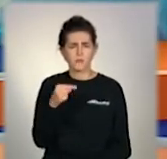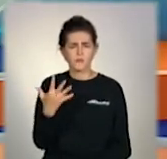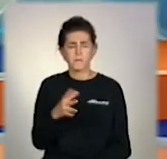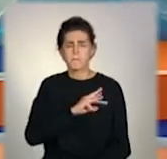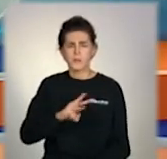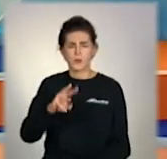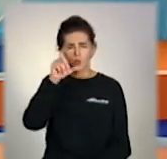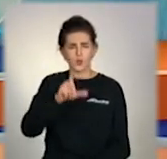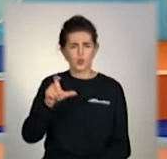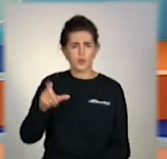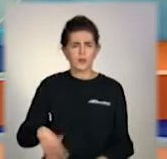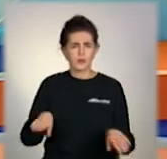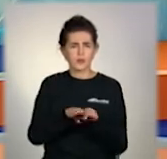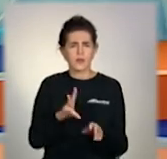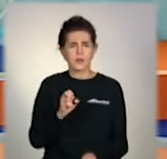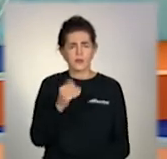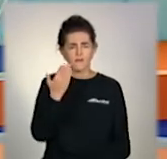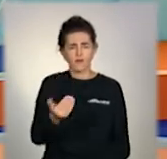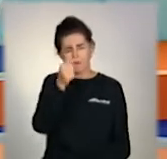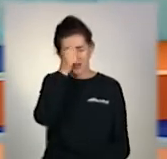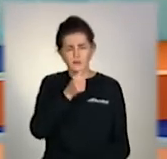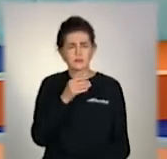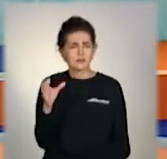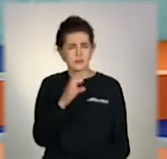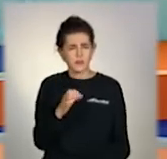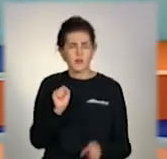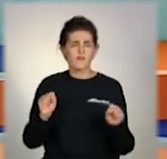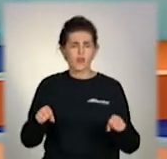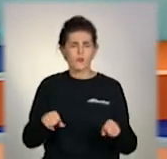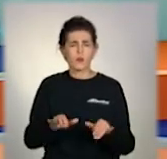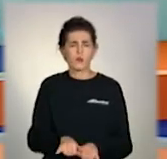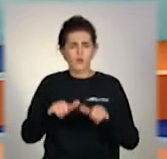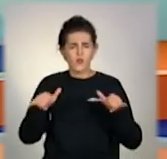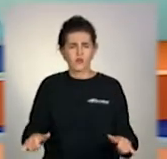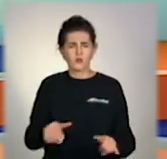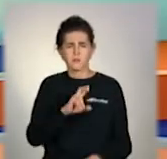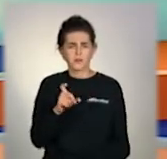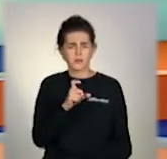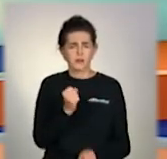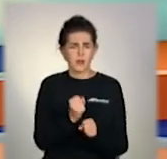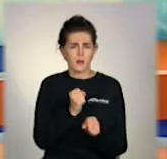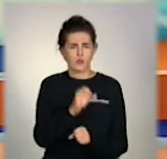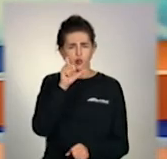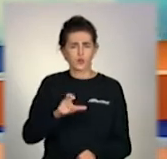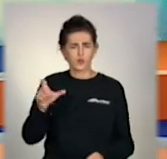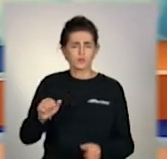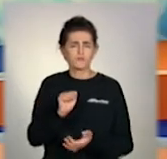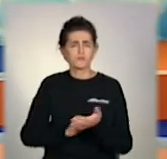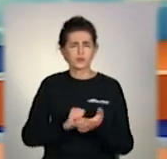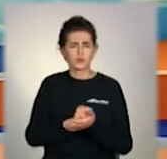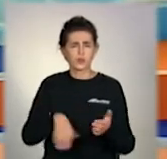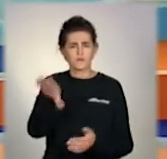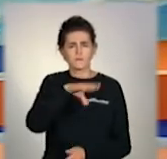громадян. Такі дані на вересень. Та безробітних може побільшати, прогнозують фахівці. Це через те, що люди